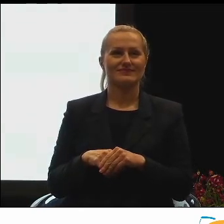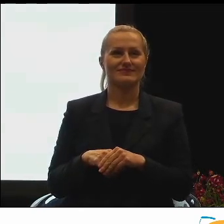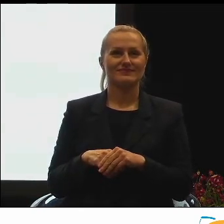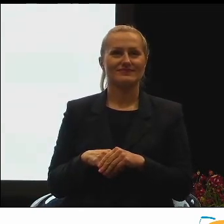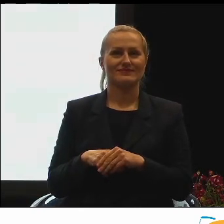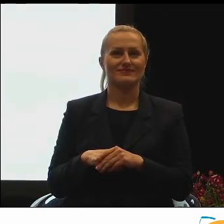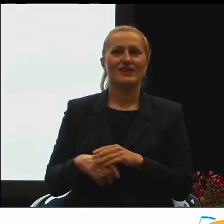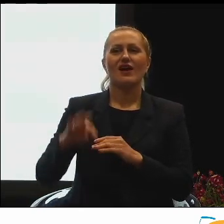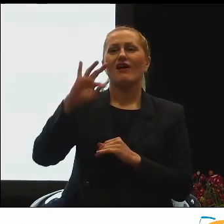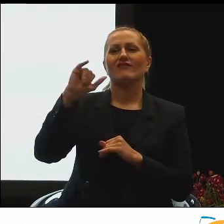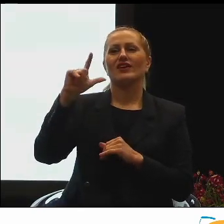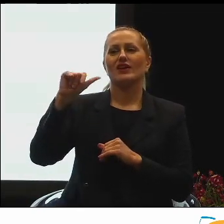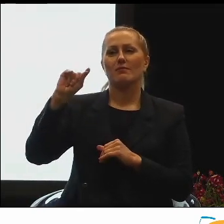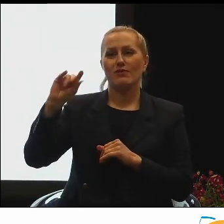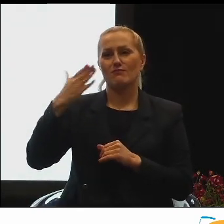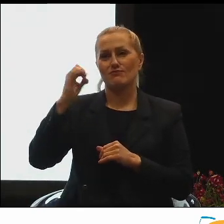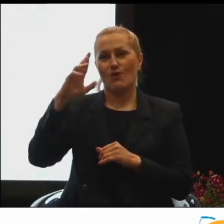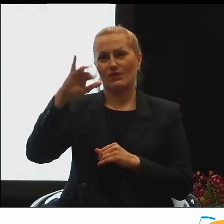Filip Boris.